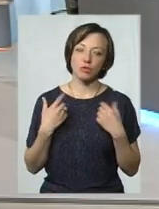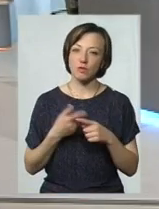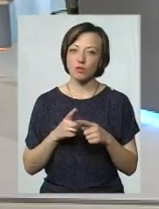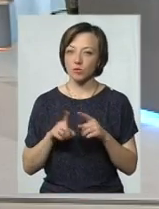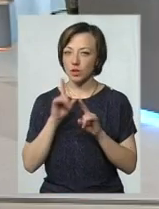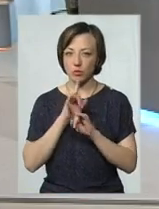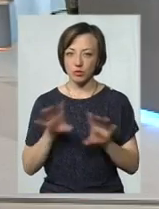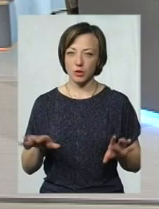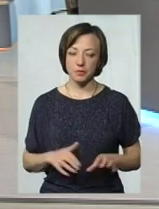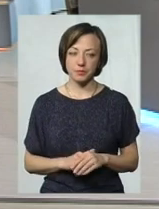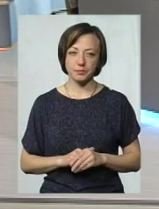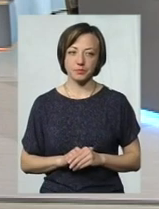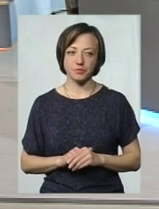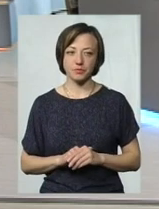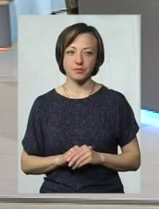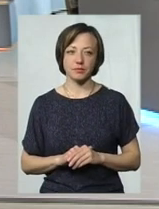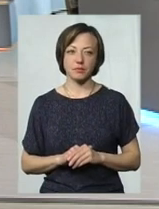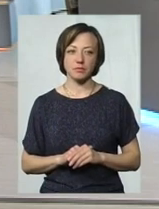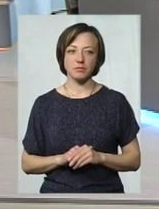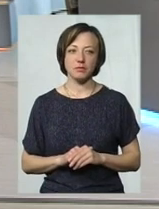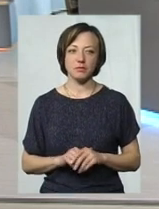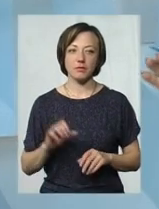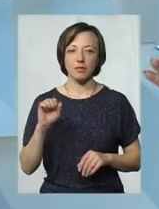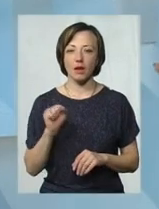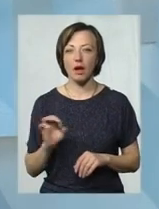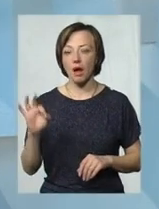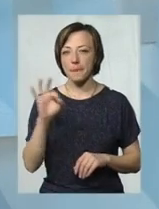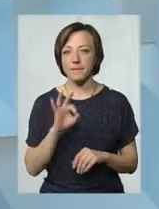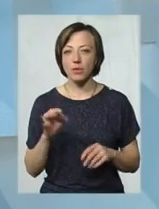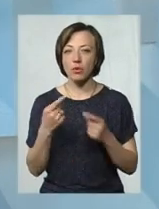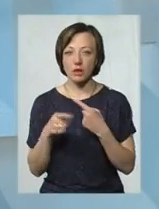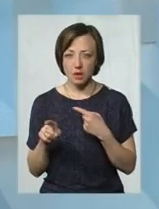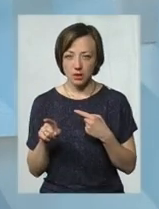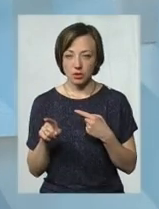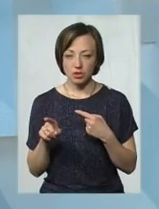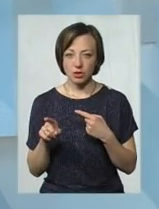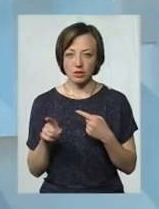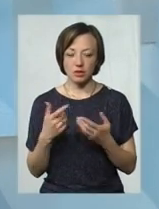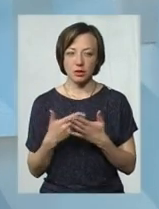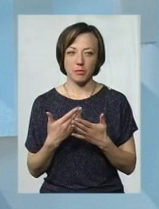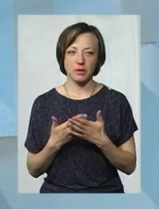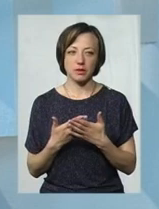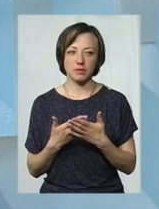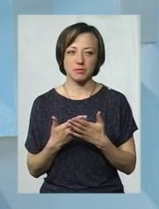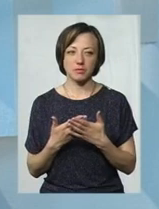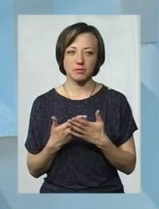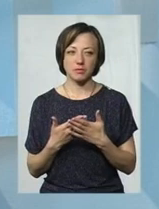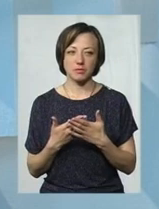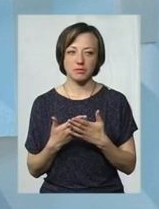не буде. А щодо альтернатив яких, ну, знаєте,